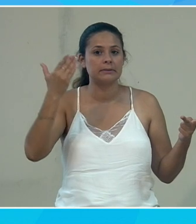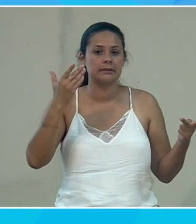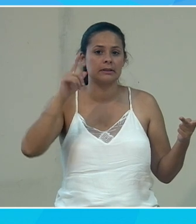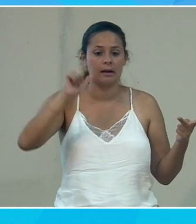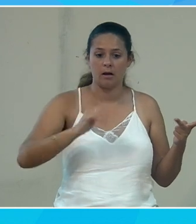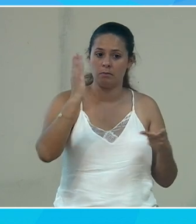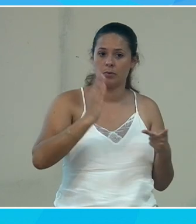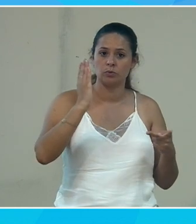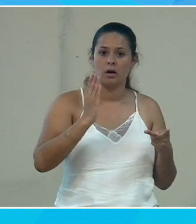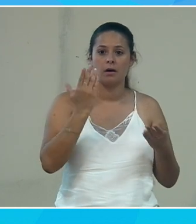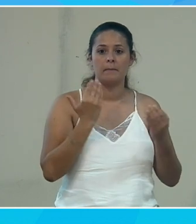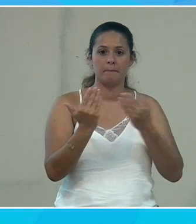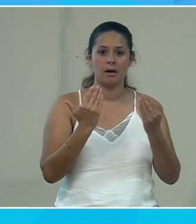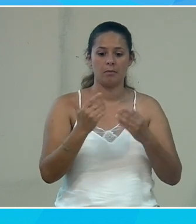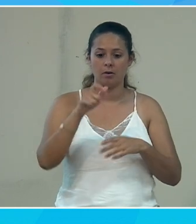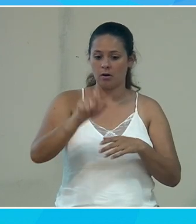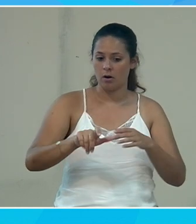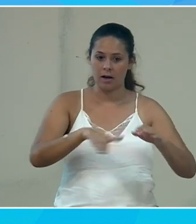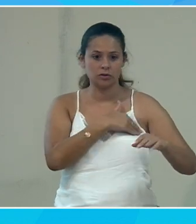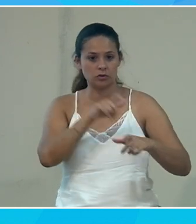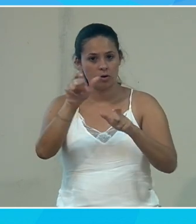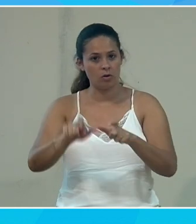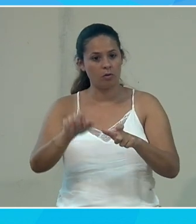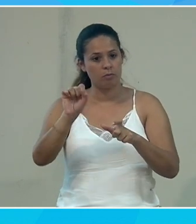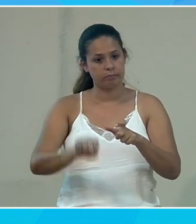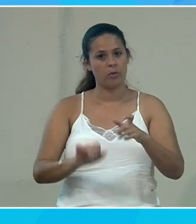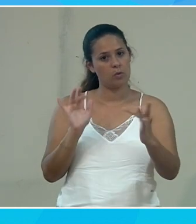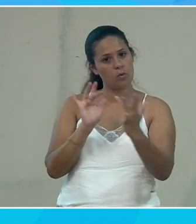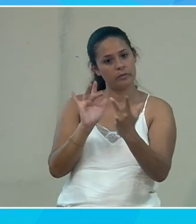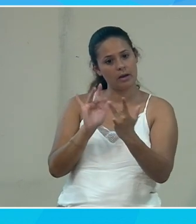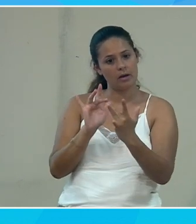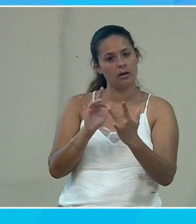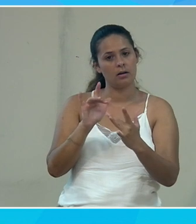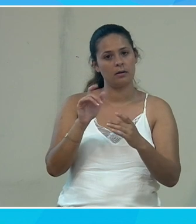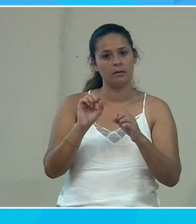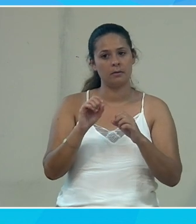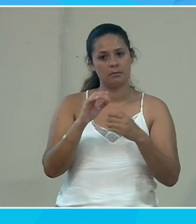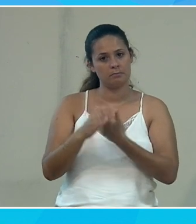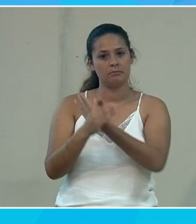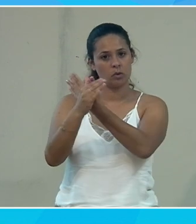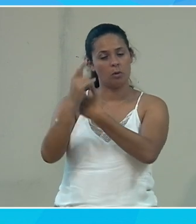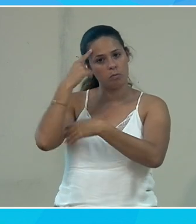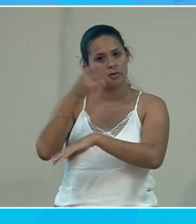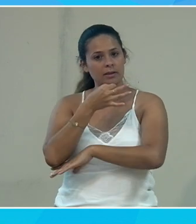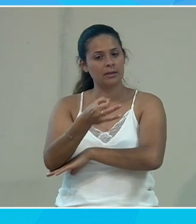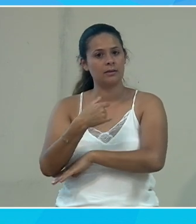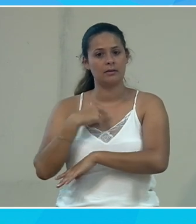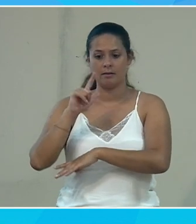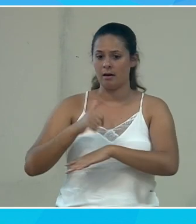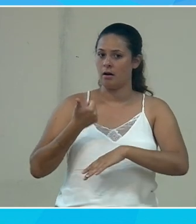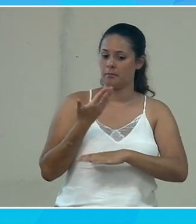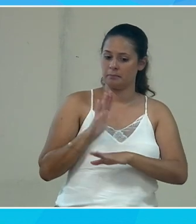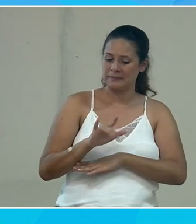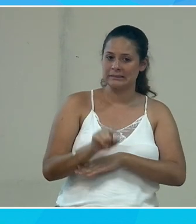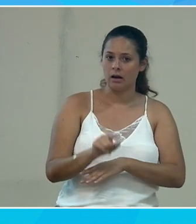un besoin par rapport à un de ses agents est-ce qu'il est possible de contacter Microsoft et pour dire ben voilà on a tel